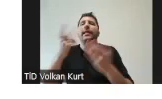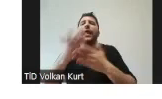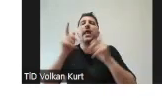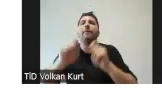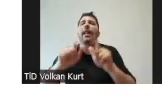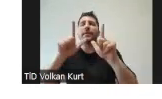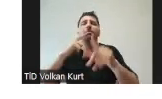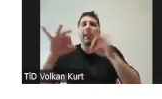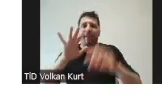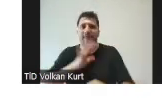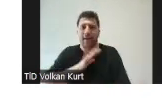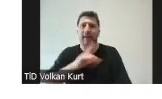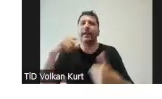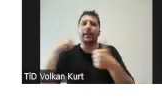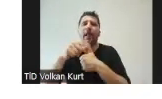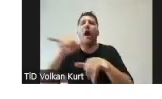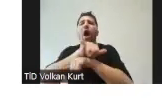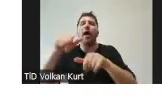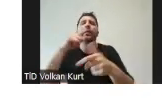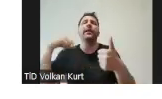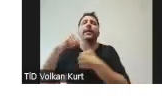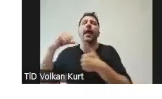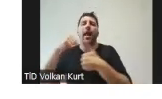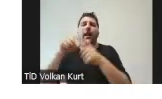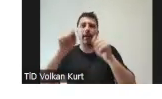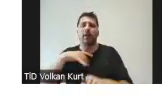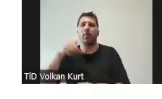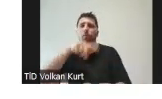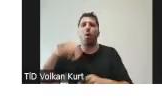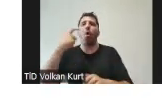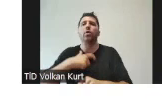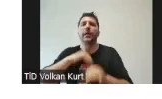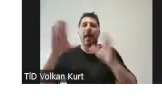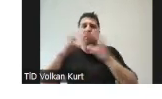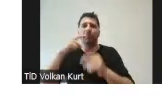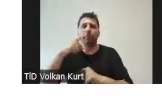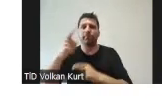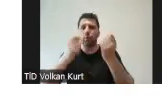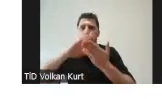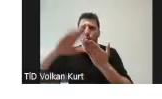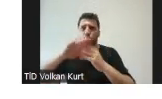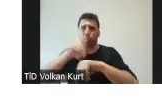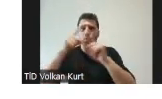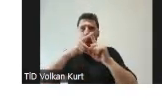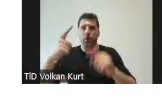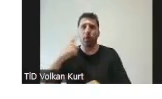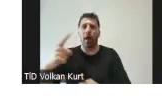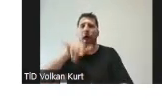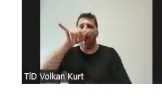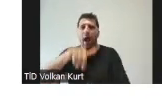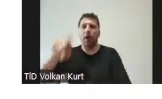planlıyorsunuz? Yine hep aynı şeyi tekrarlayacağım. Bu özel destek kapsamında toparlanma sürecinde hakların ve